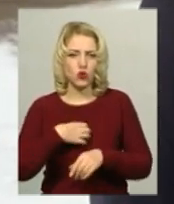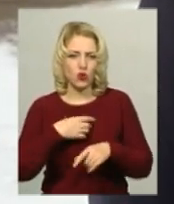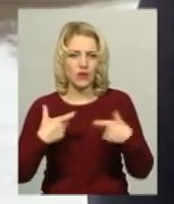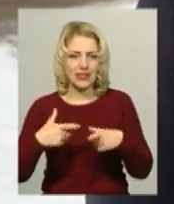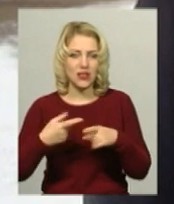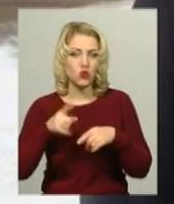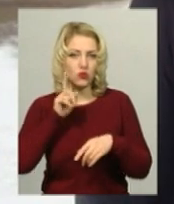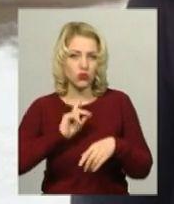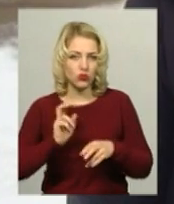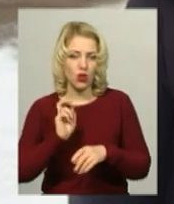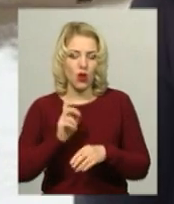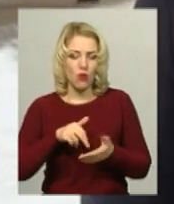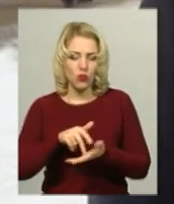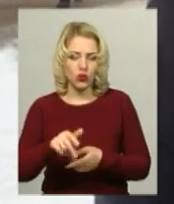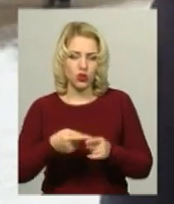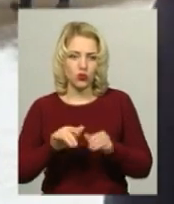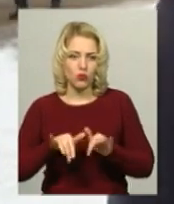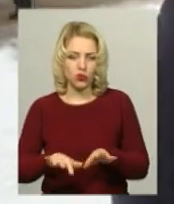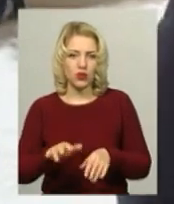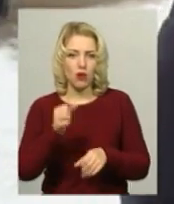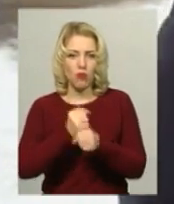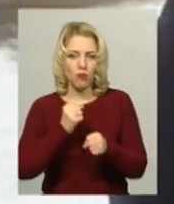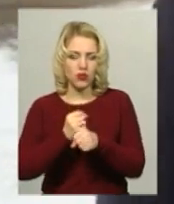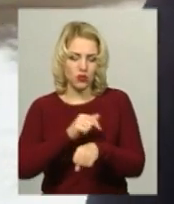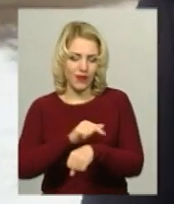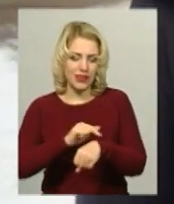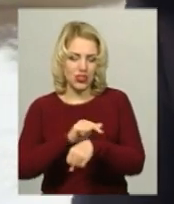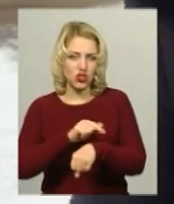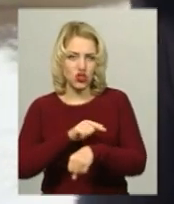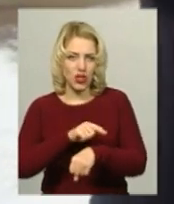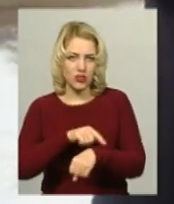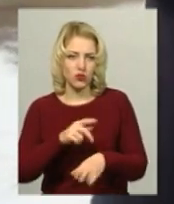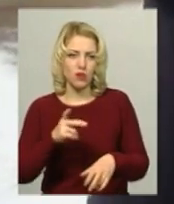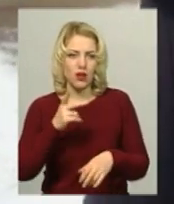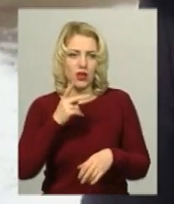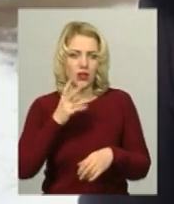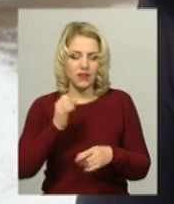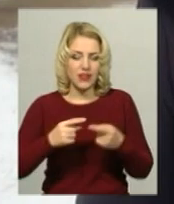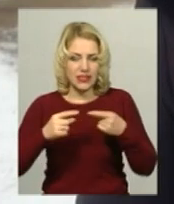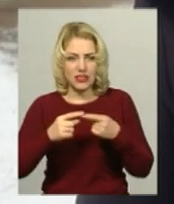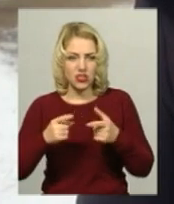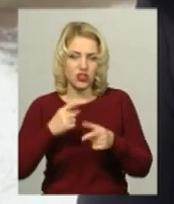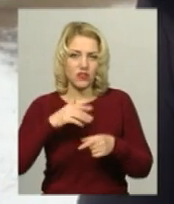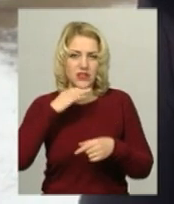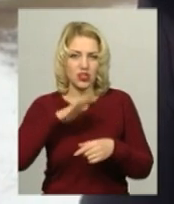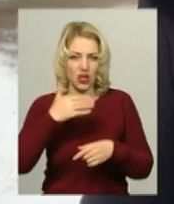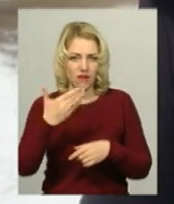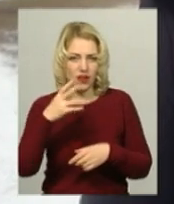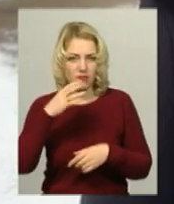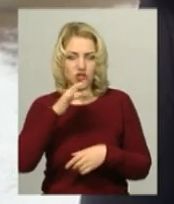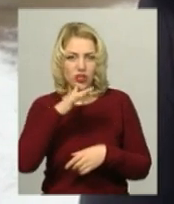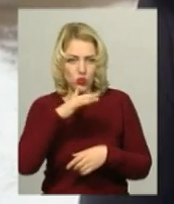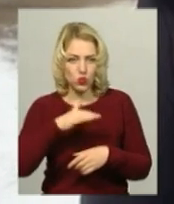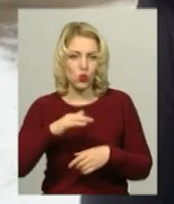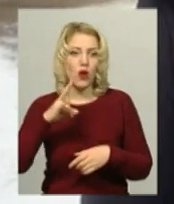зручно працювати дану процедуру, попрацювати з часом з тестовими матеріалами та визначити, чи вистачає часу, який виведеться